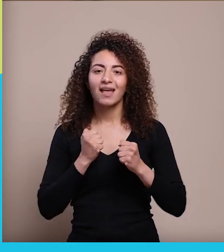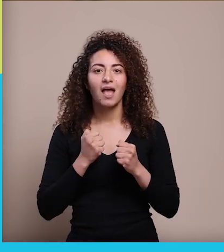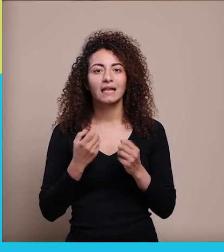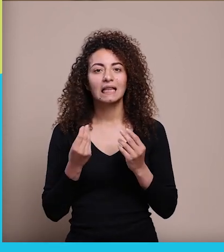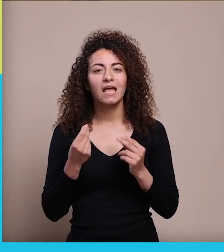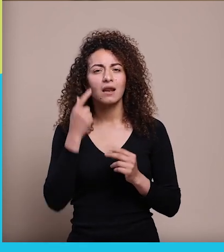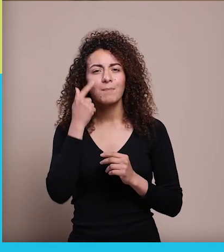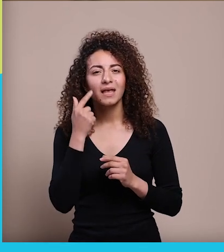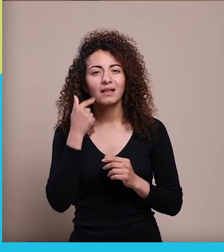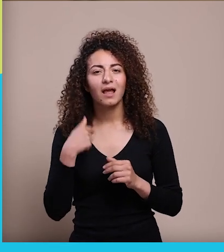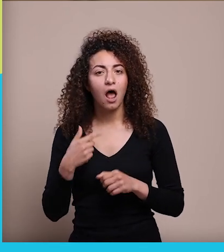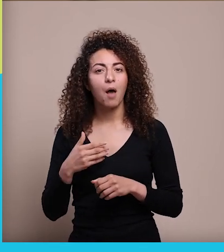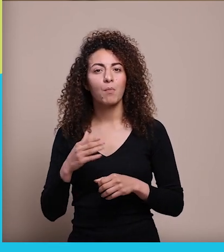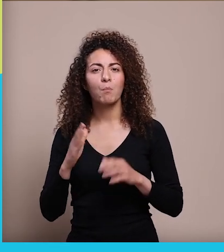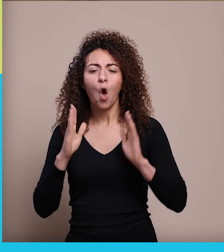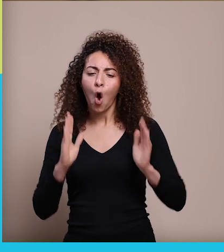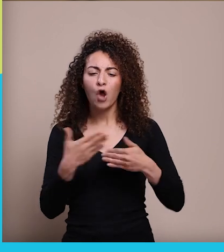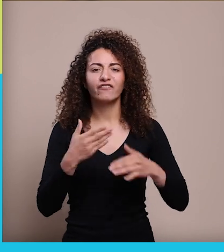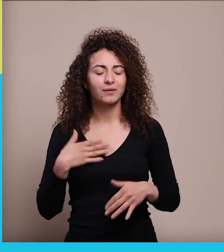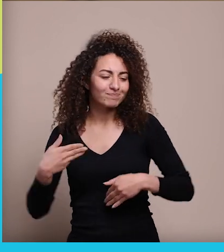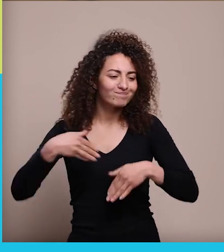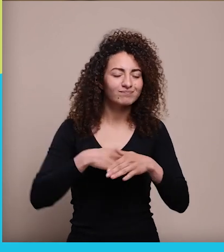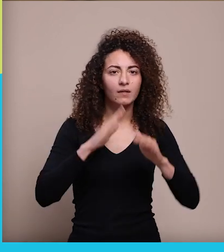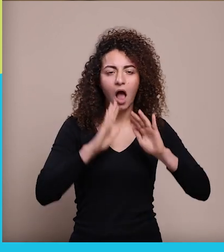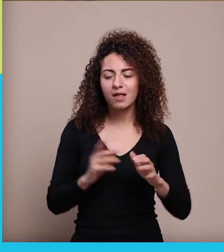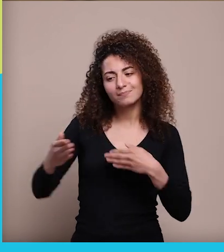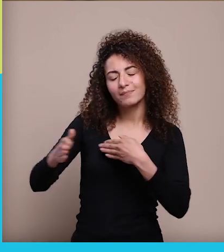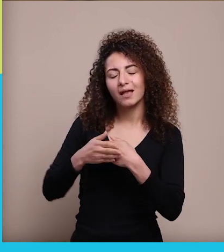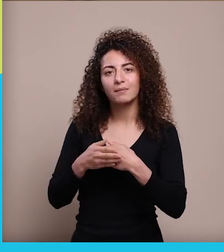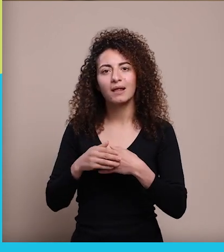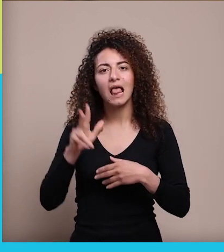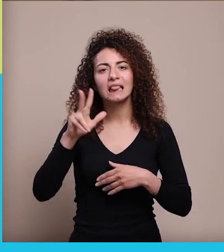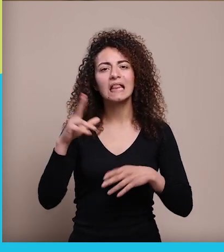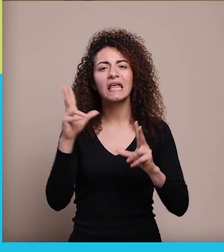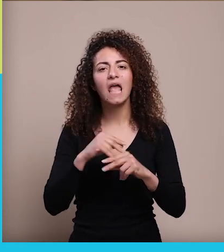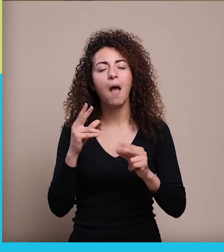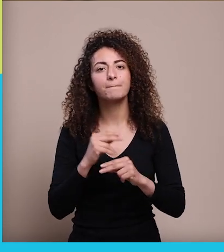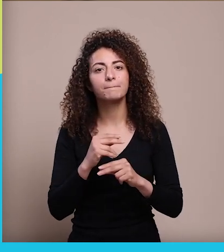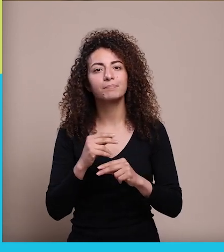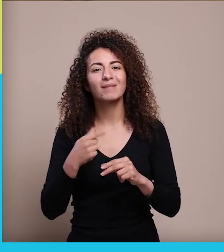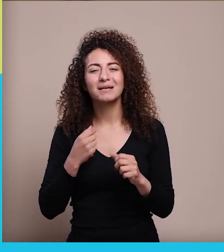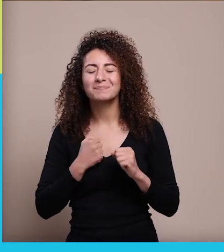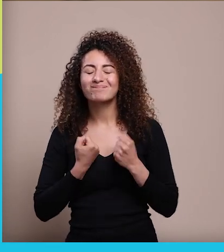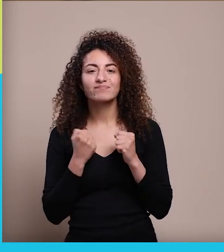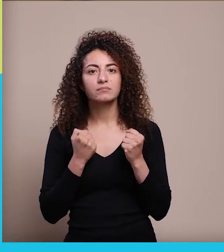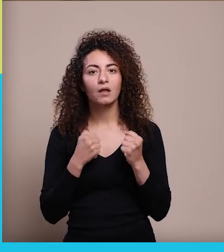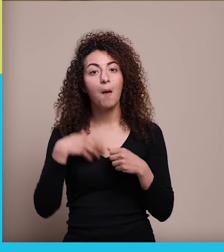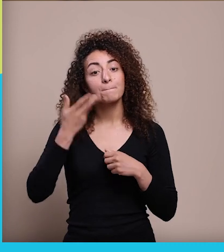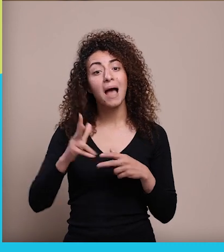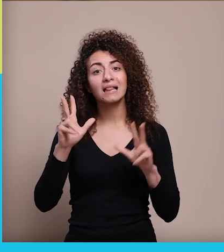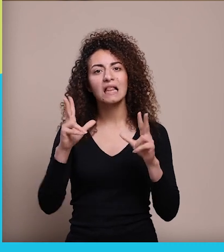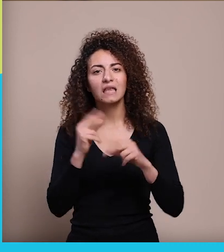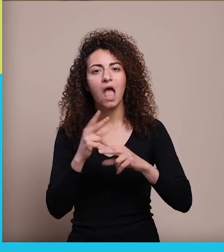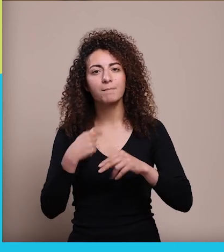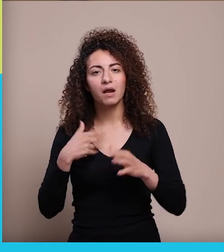بكيت كتير زربت حالي بالقودة لمدة ثلاثة أيام وأنا مقهورة أنه اللي صار معنا بعد